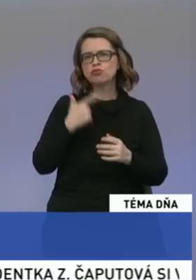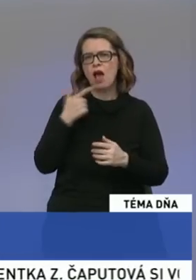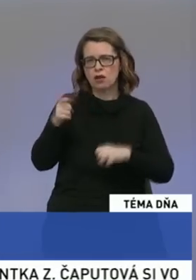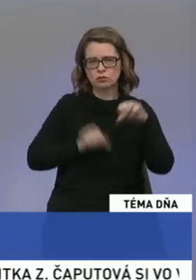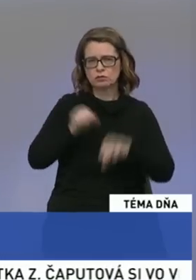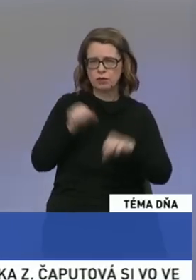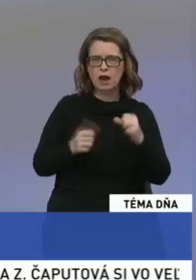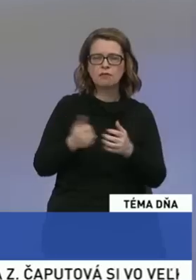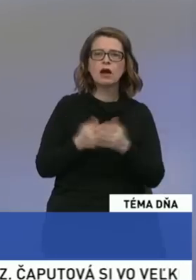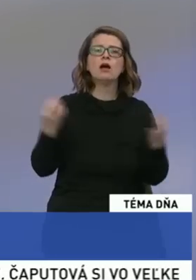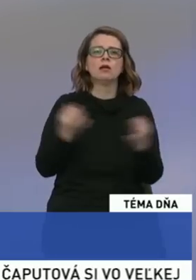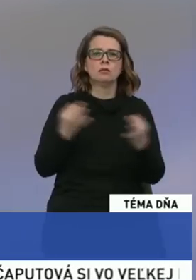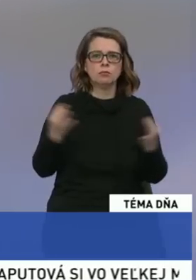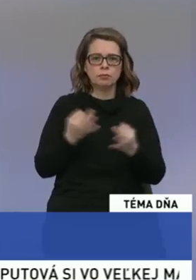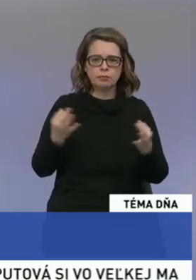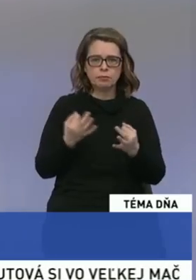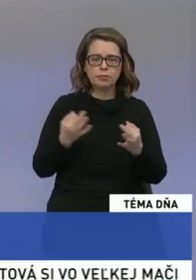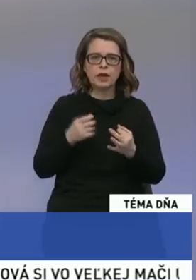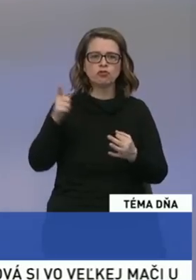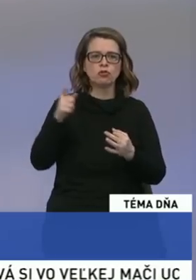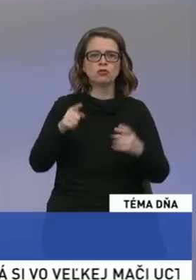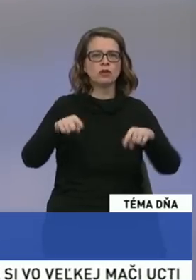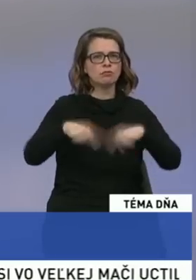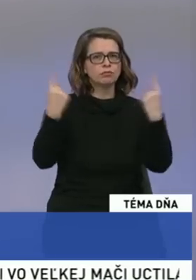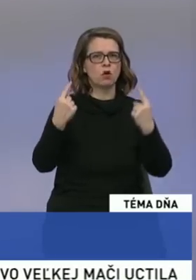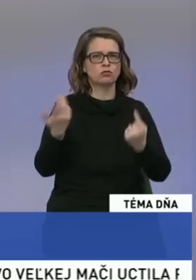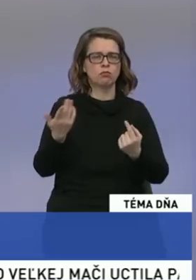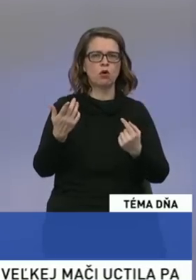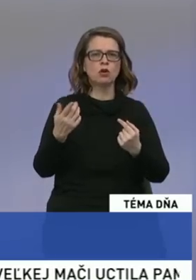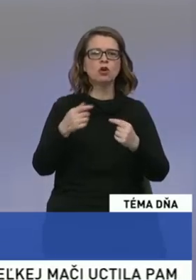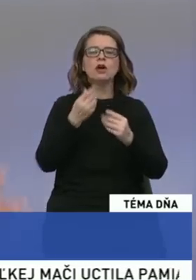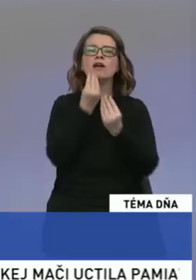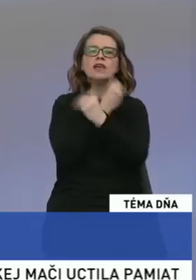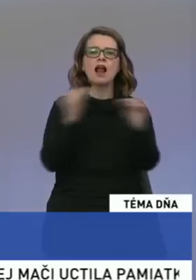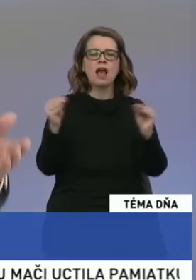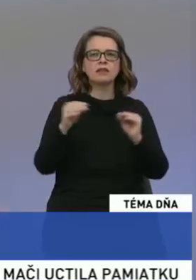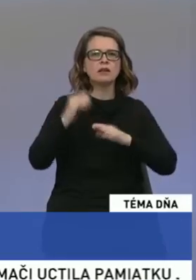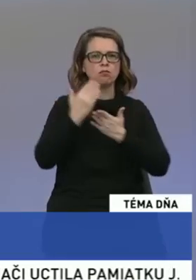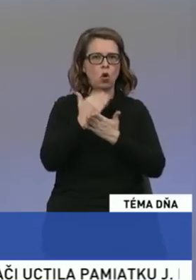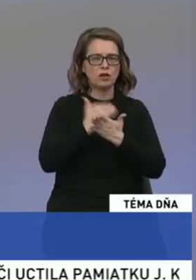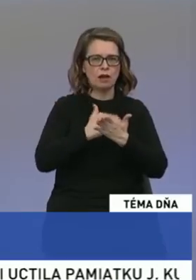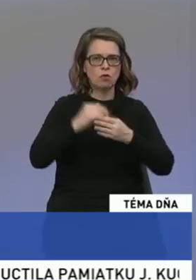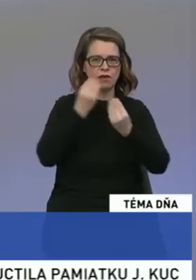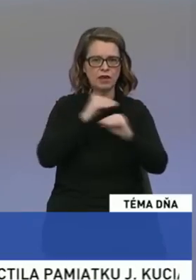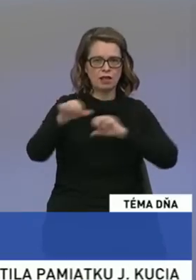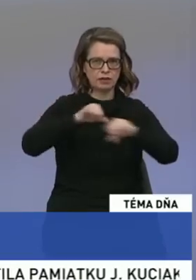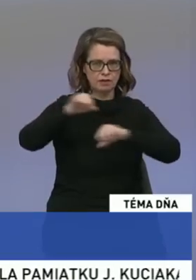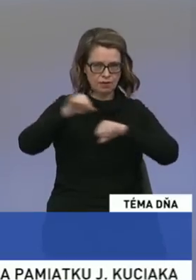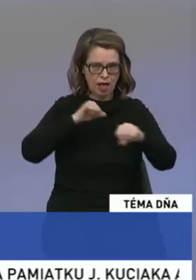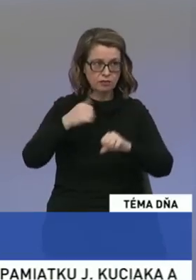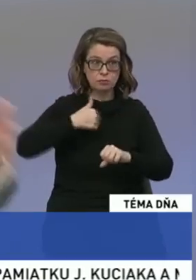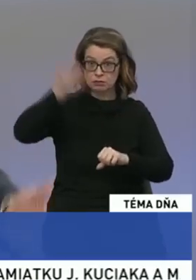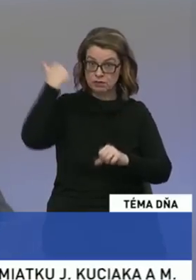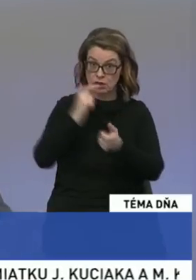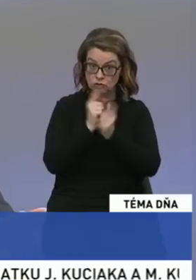Pretože tento návrh je v súhľadí s programovým vyhlásením vlády. Takže pokiaľ sme sa zhodli v rámci programového vyhlásenia na tom, že